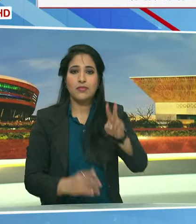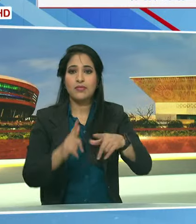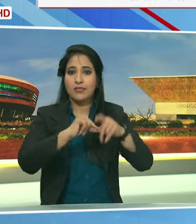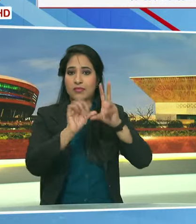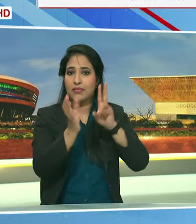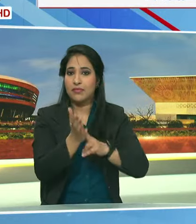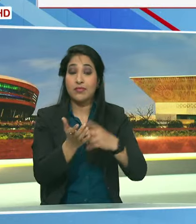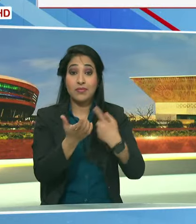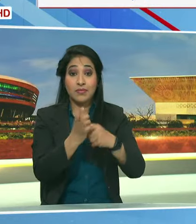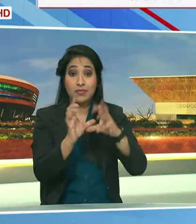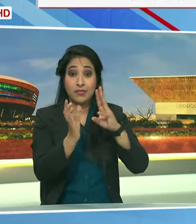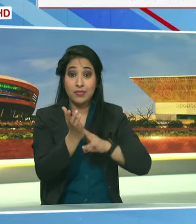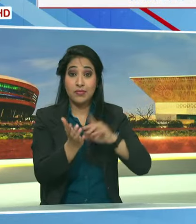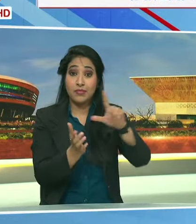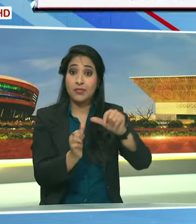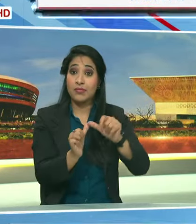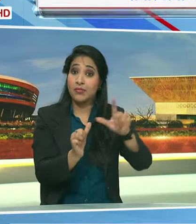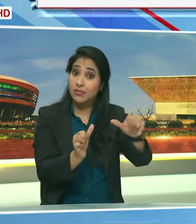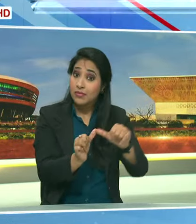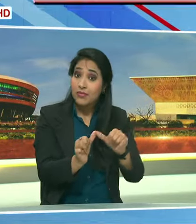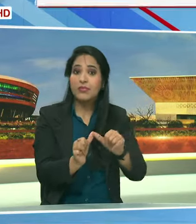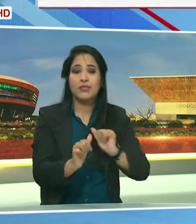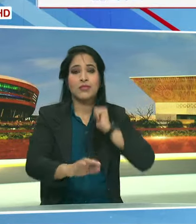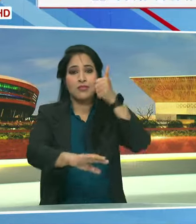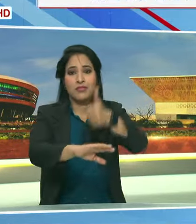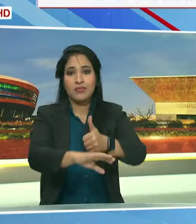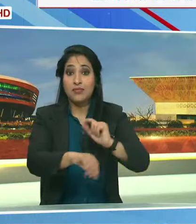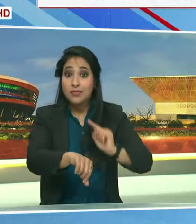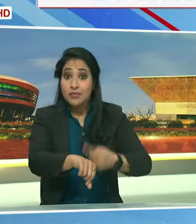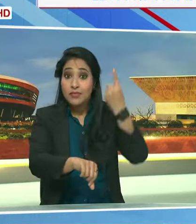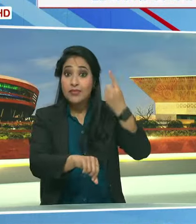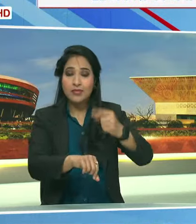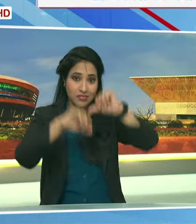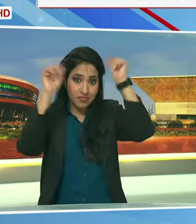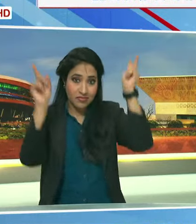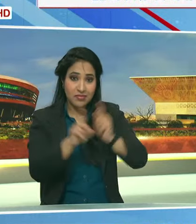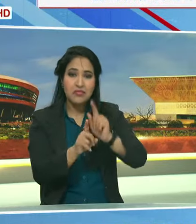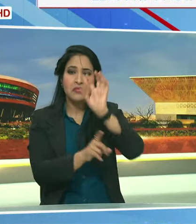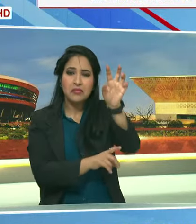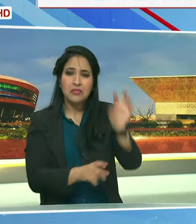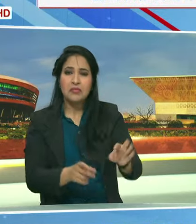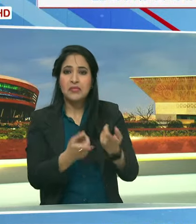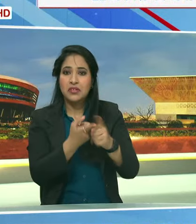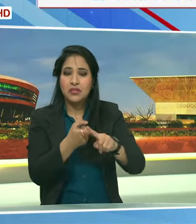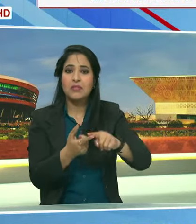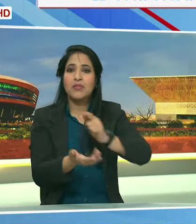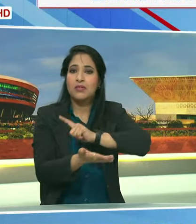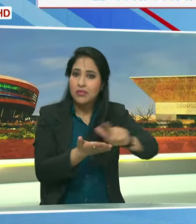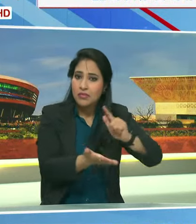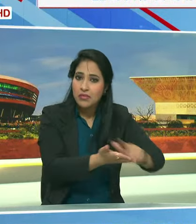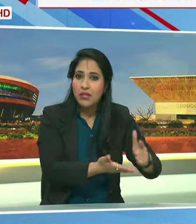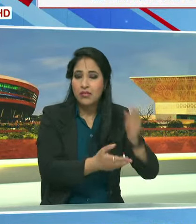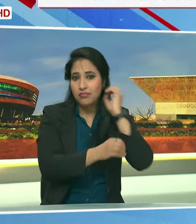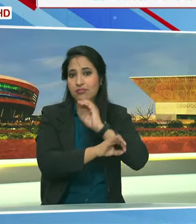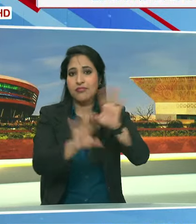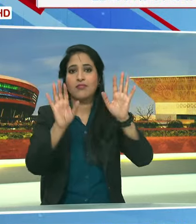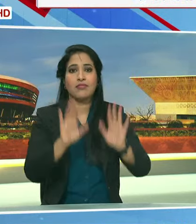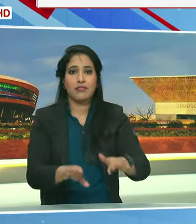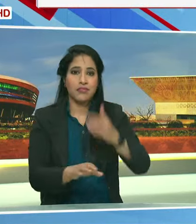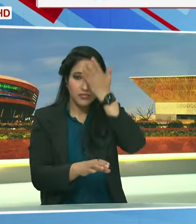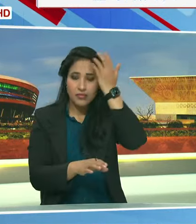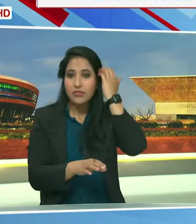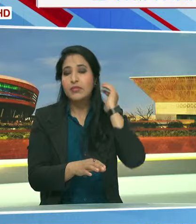जंवरी को राम लला के प्रान प्रतिष्ठा के अवसर पर देश के अलग अलग राजियों में छुटियों की घोशना की जा रही है